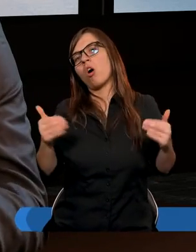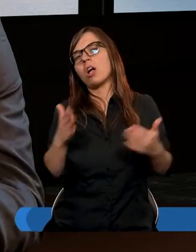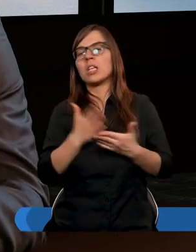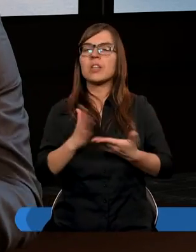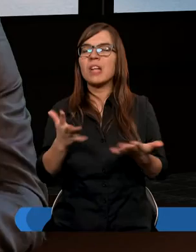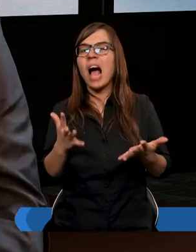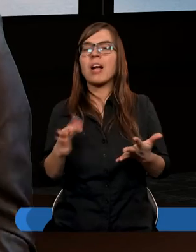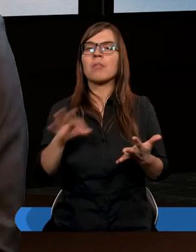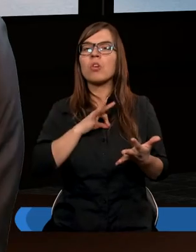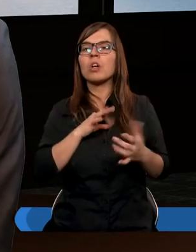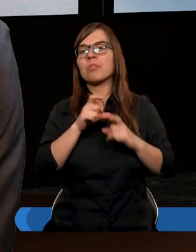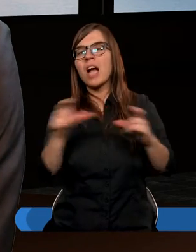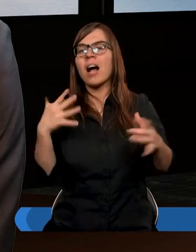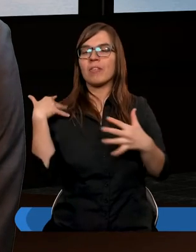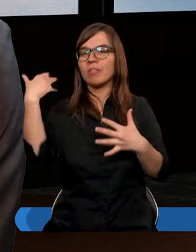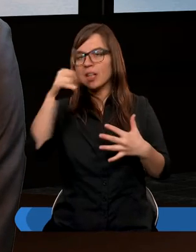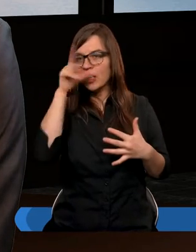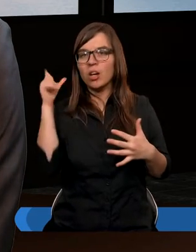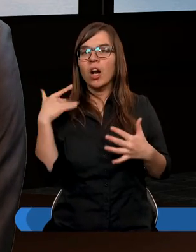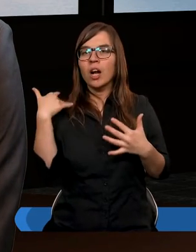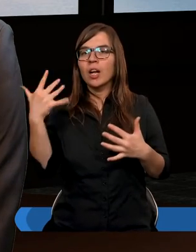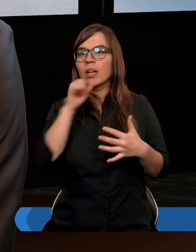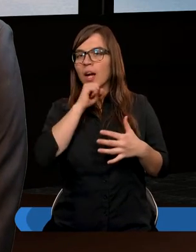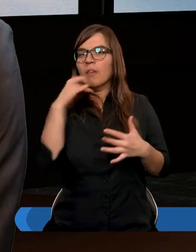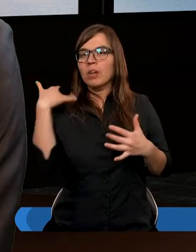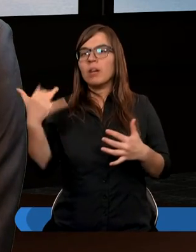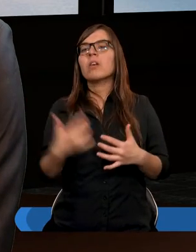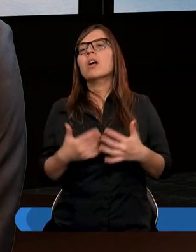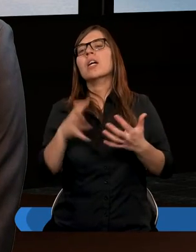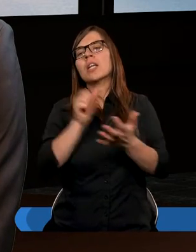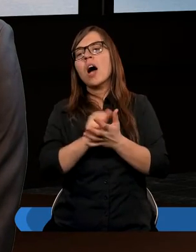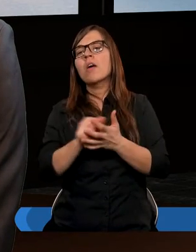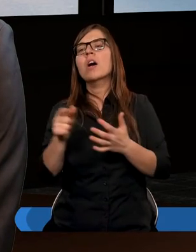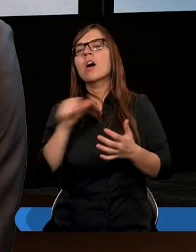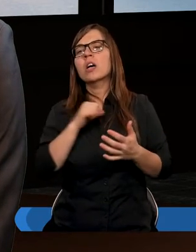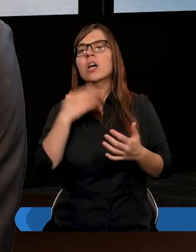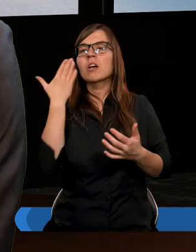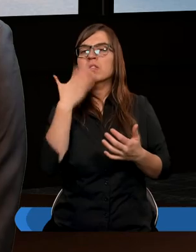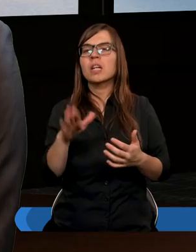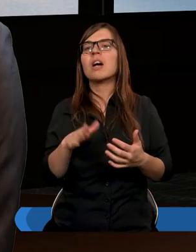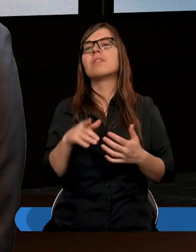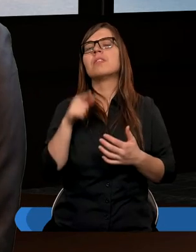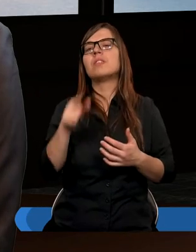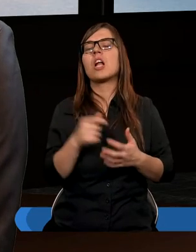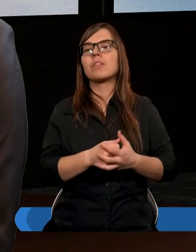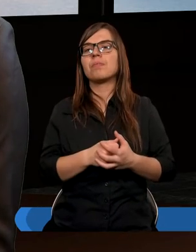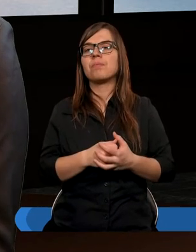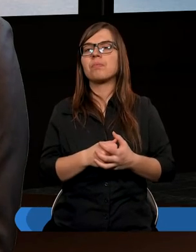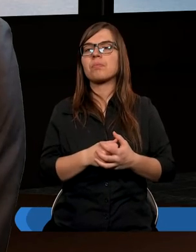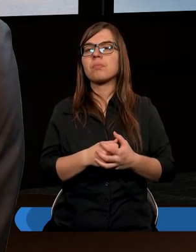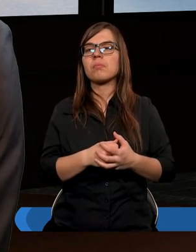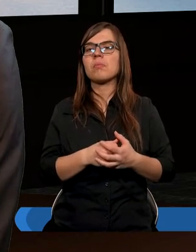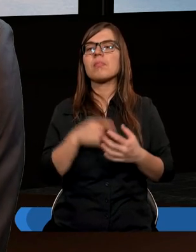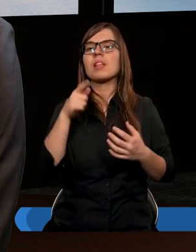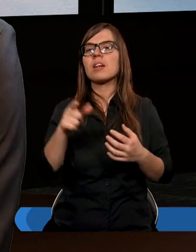swoim jakimś już starszym wieku trochę zajmuje się bardzo mocno działalnością filantropijną, dlatego,